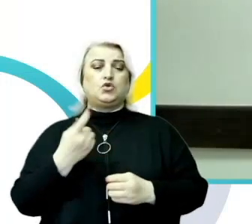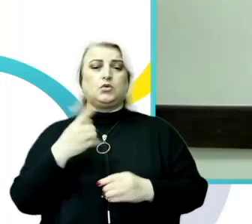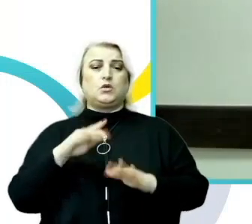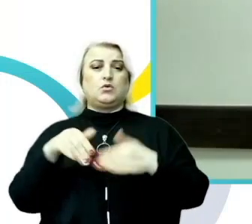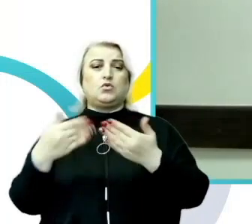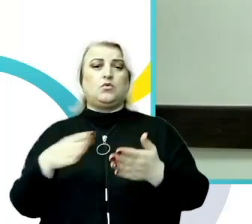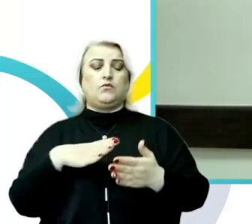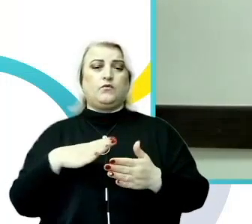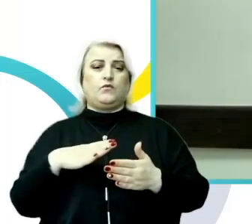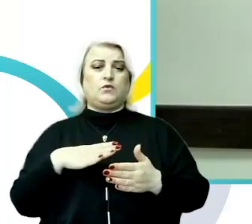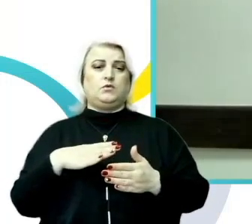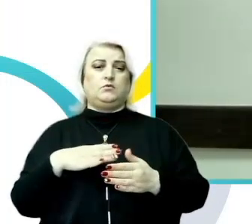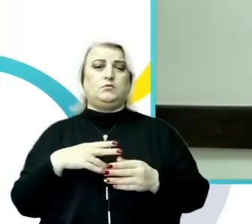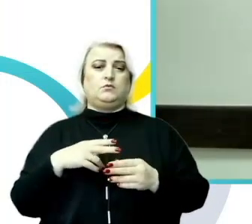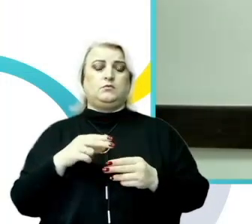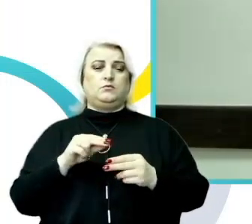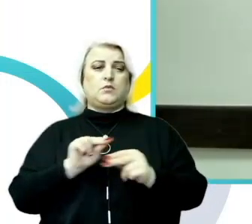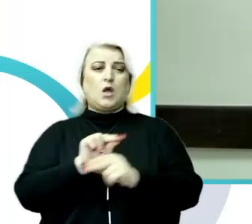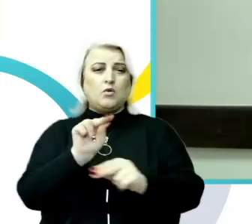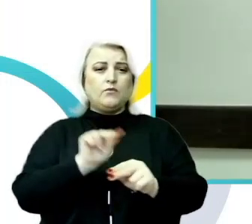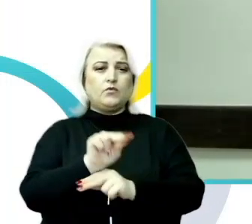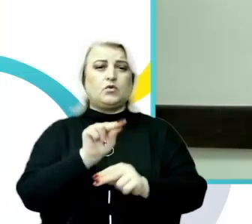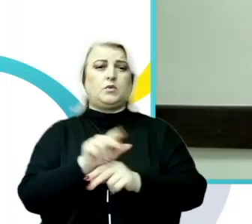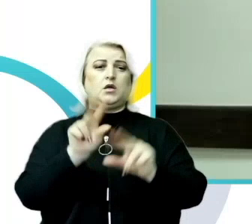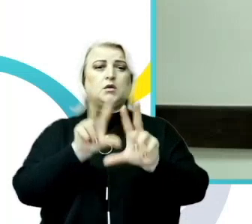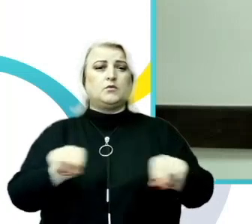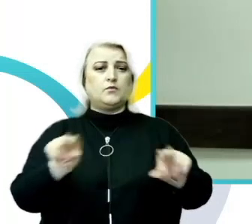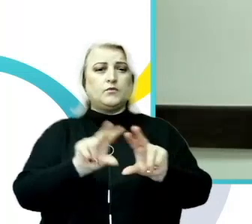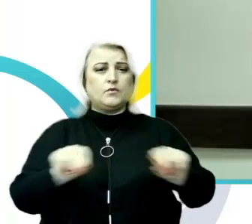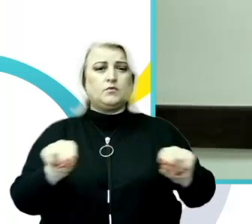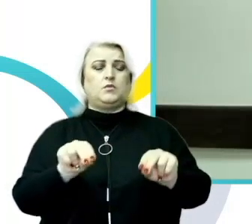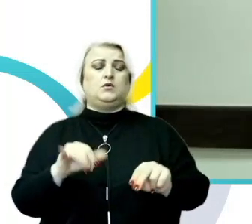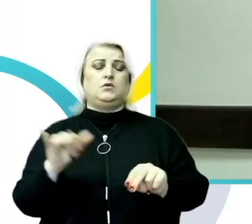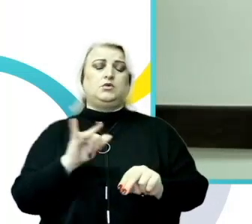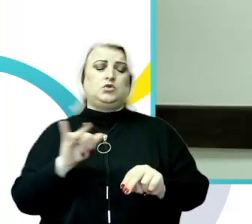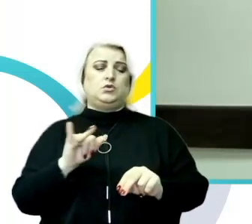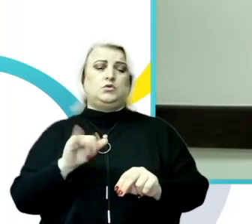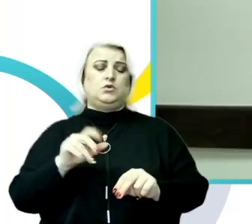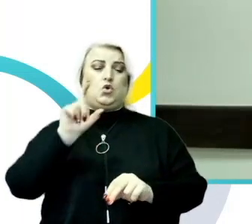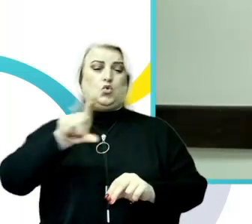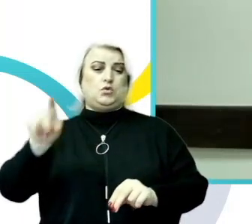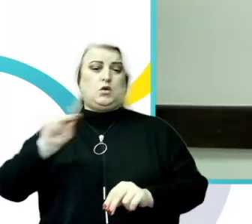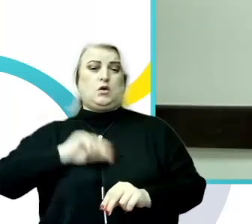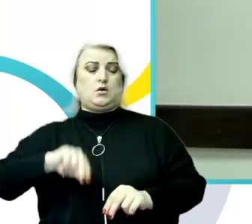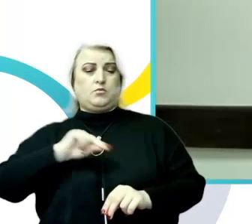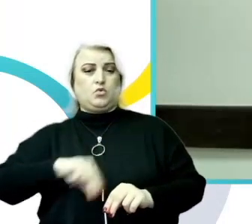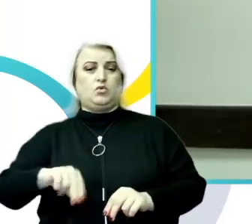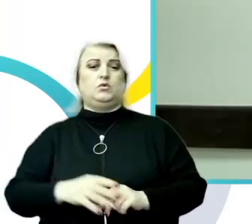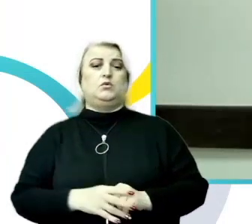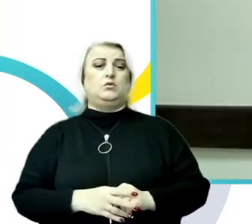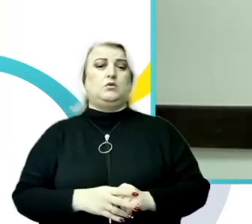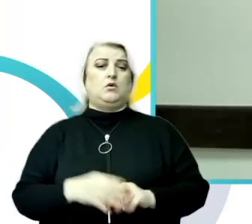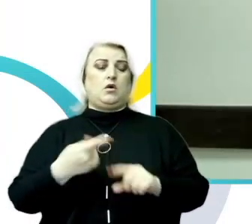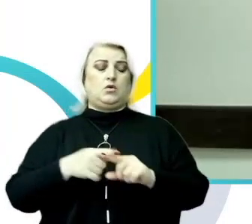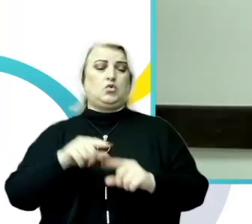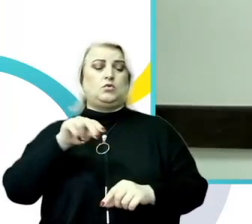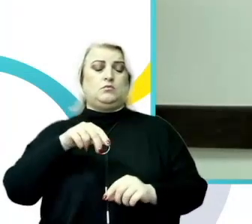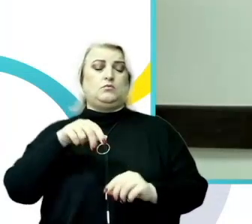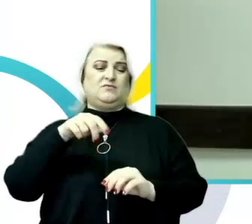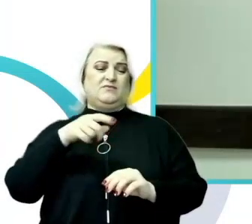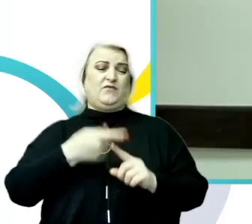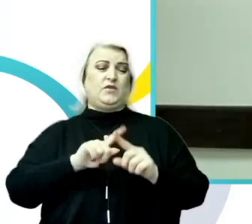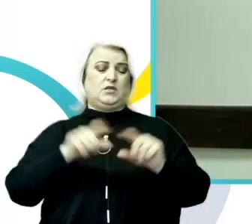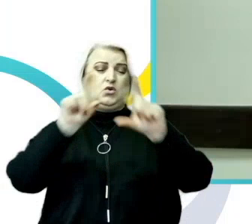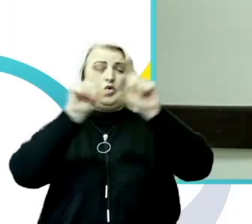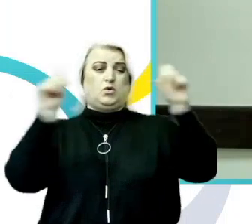formarea periodică a cadrulor didactice și a personalului didactic și a auxiliar care activează în instituțiile